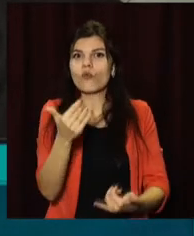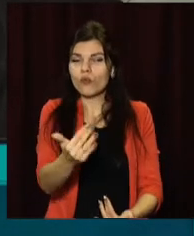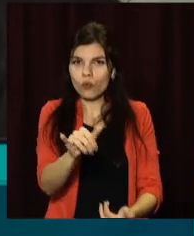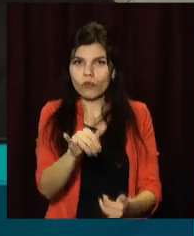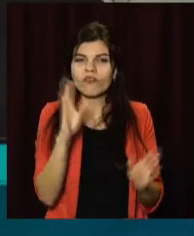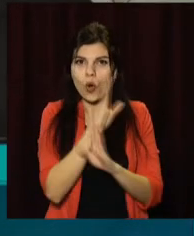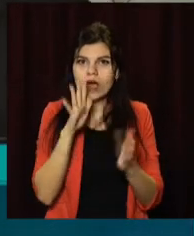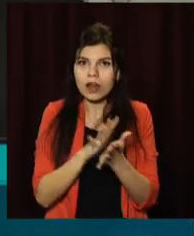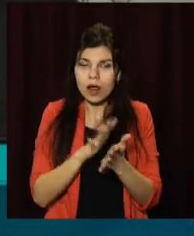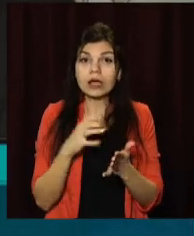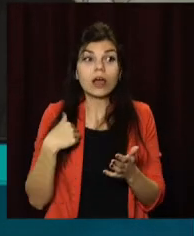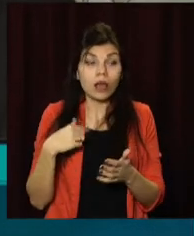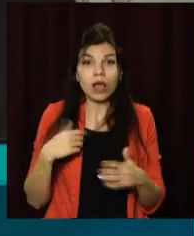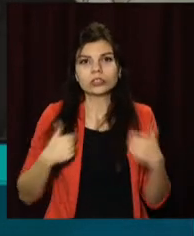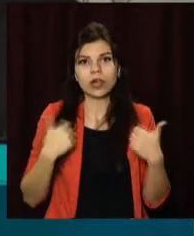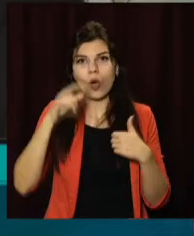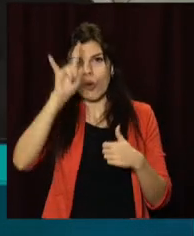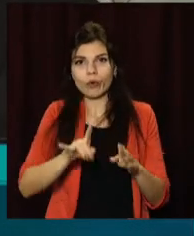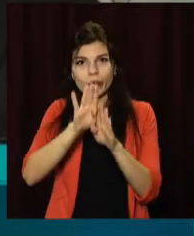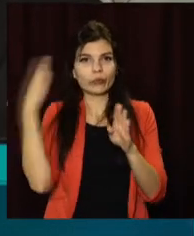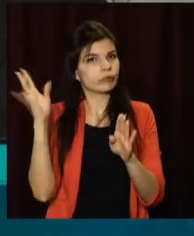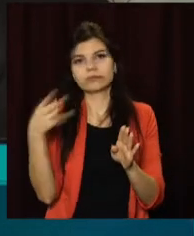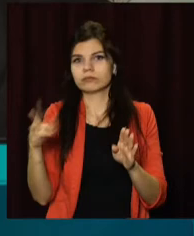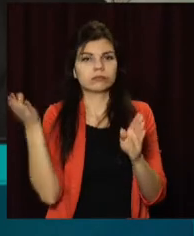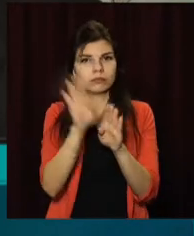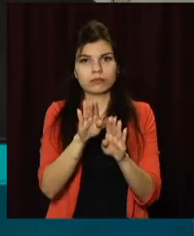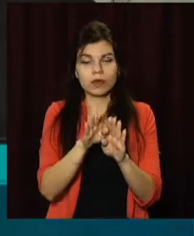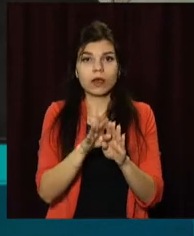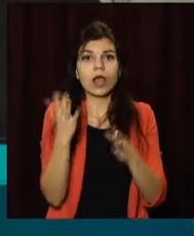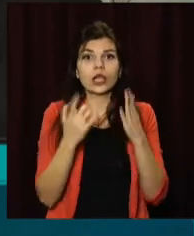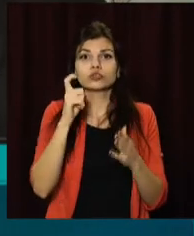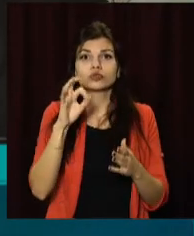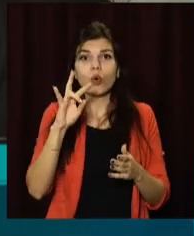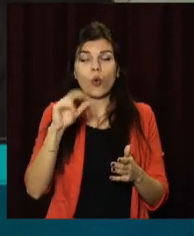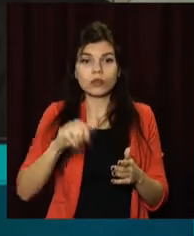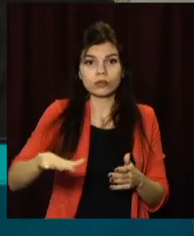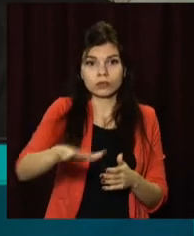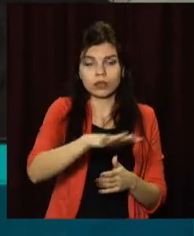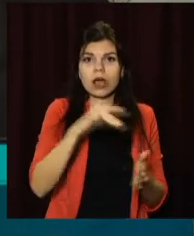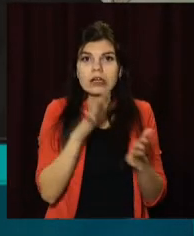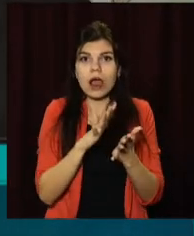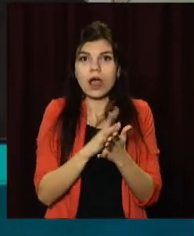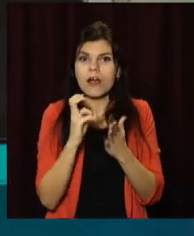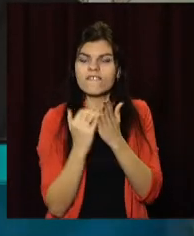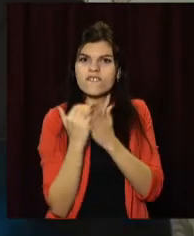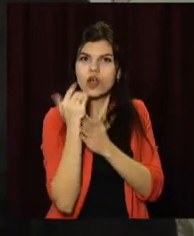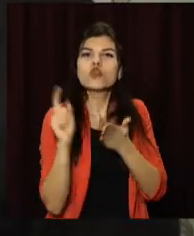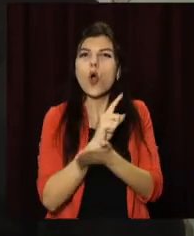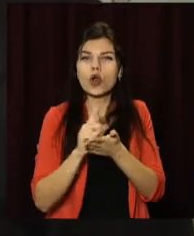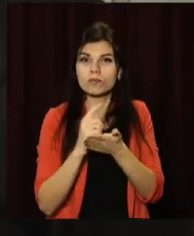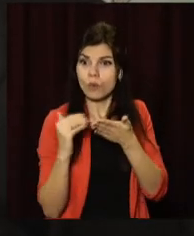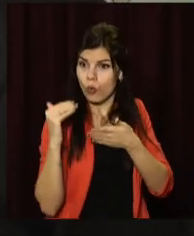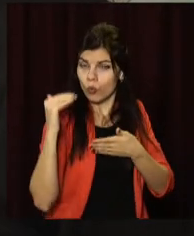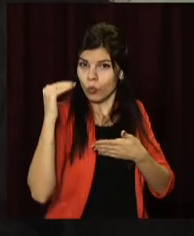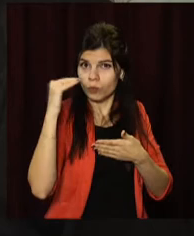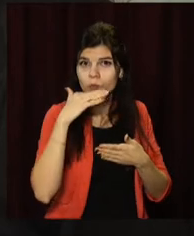Я стараюся не відкривати вікна на проветрювання, особливо, якщо там зона достатньо загрязнення превишає норму в кілька разів. То